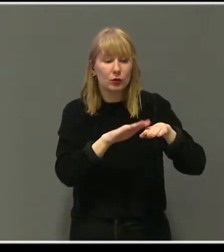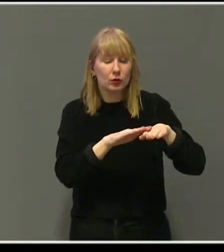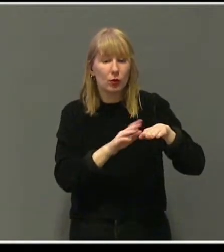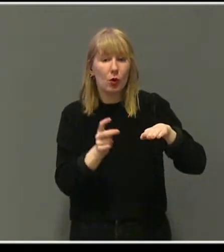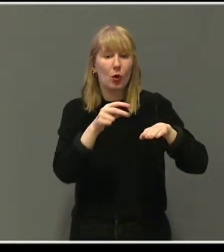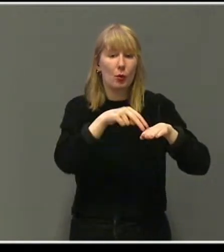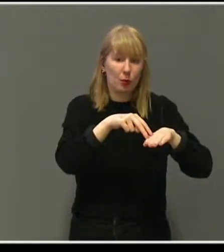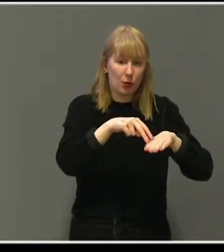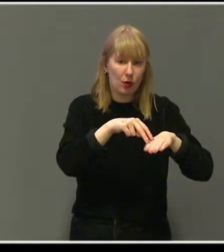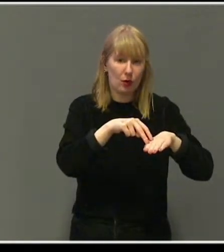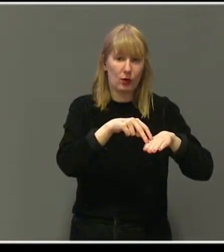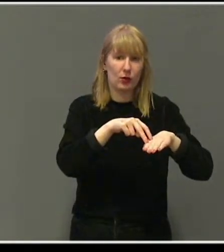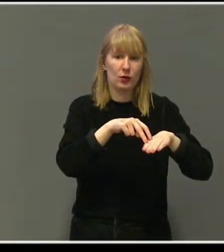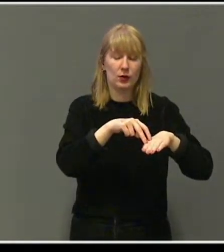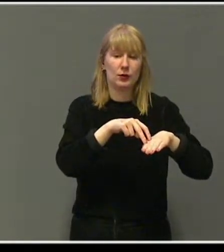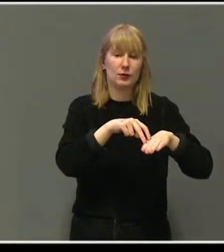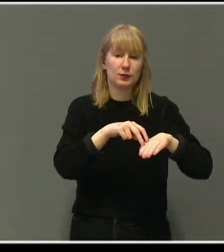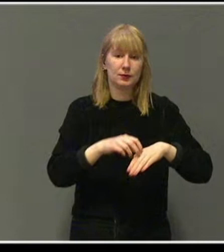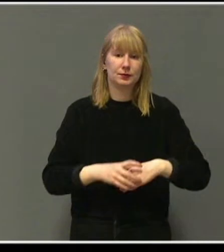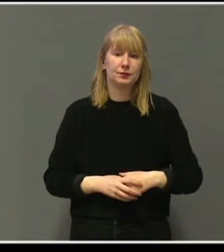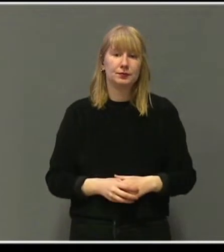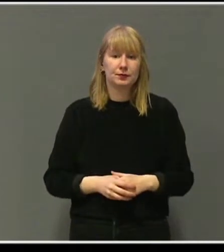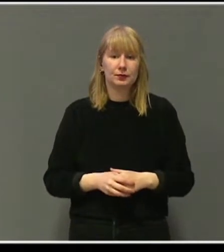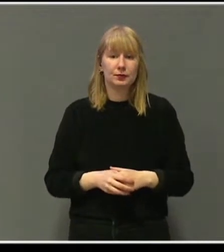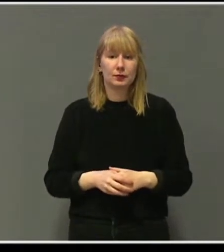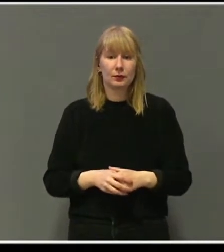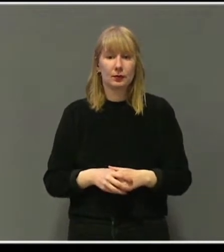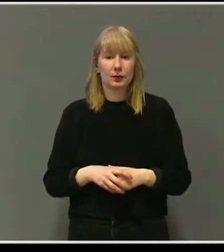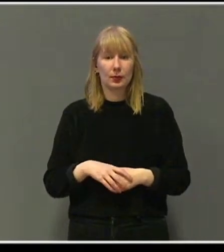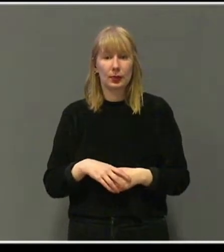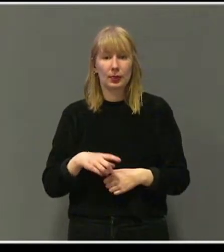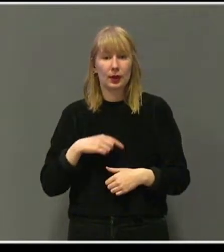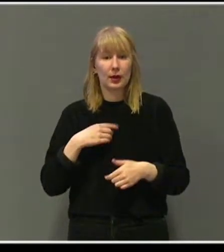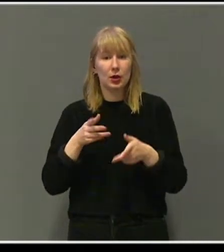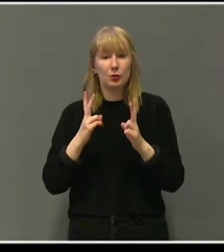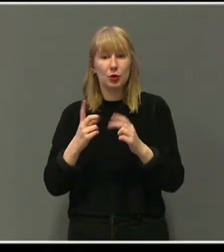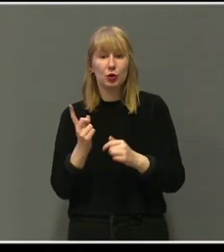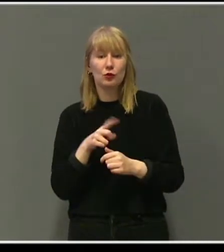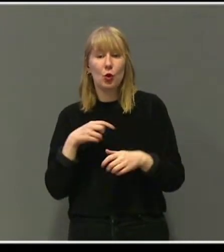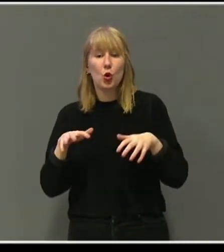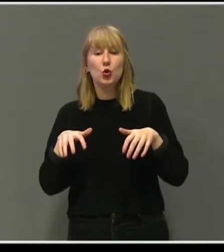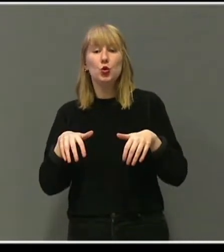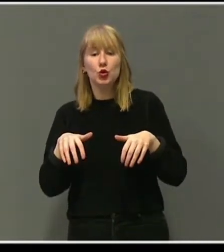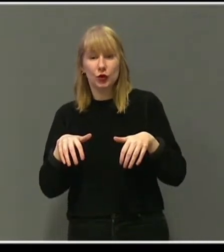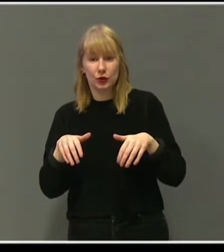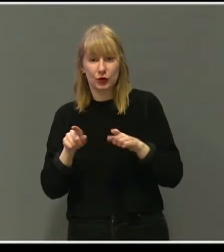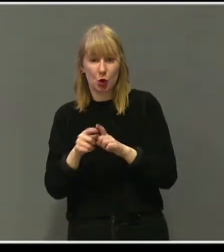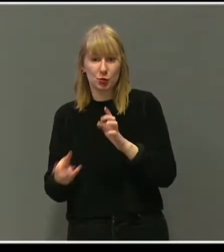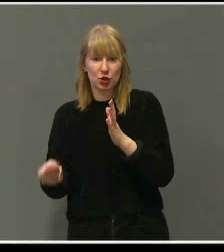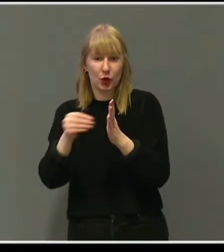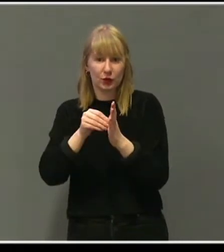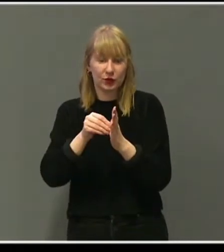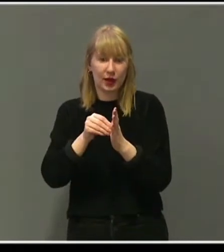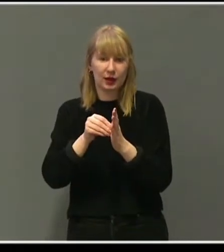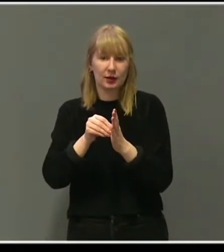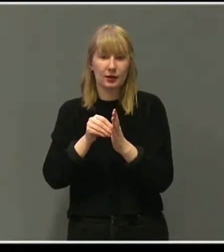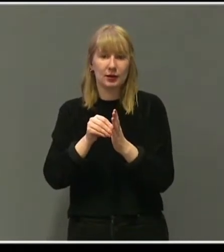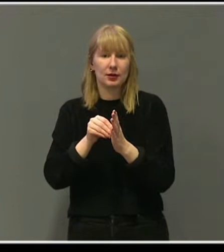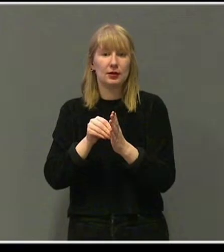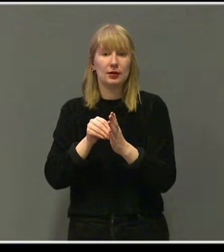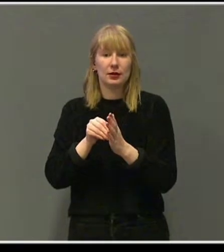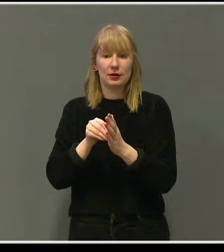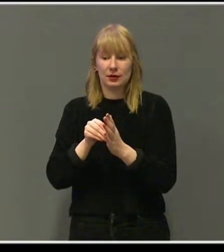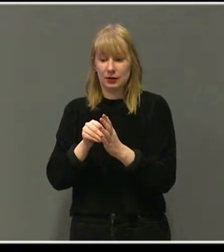grep fatt og heiste seg opp. Eller han brukte bluhunden vår. Han grep fatt i pelsen